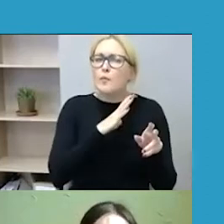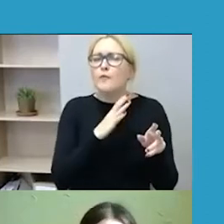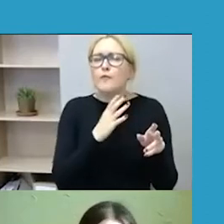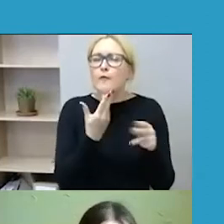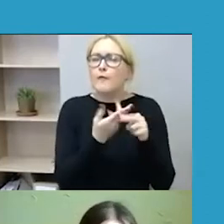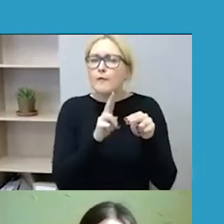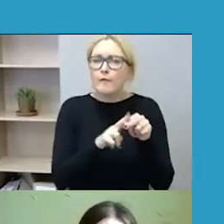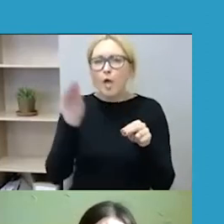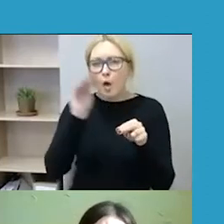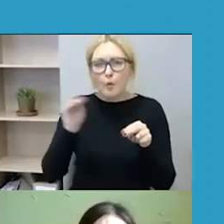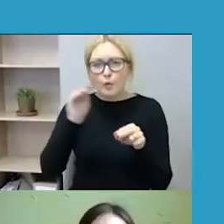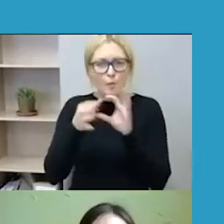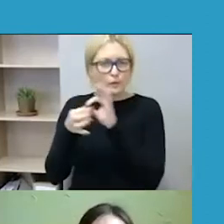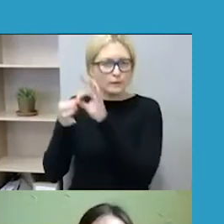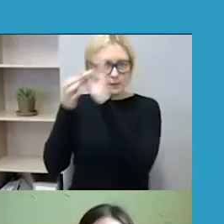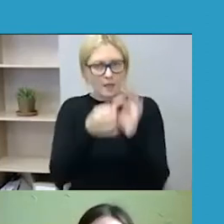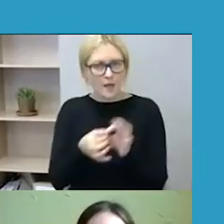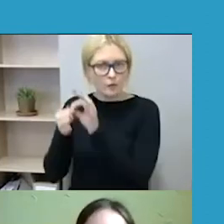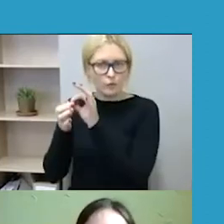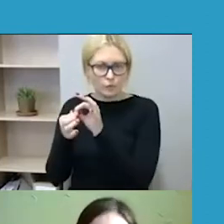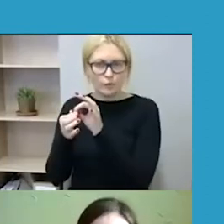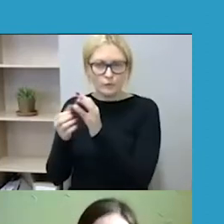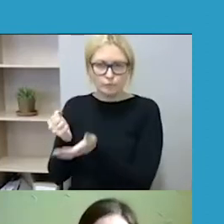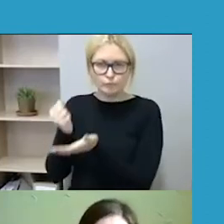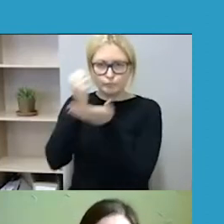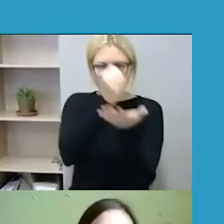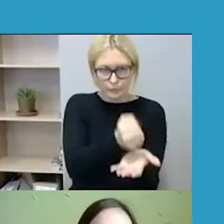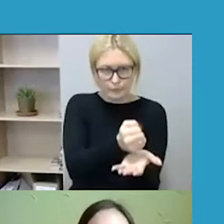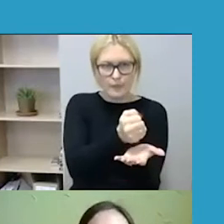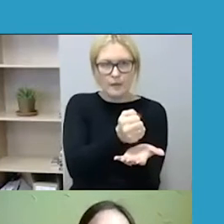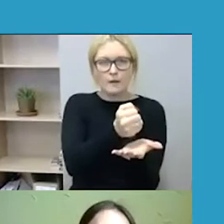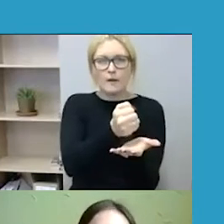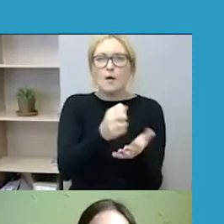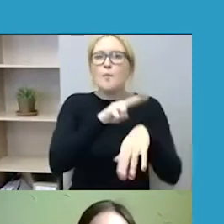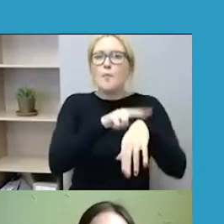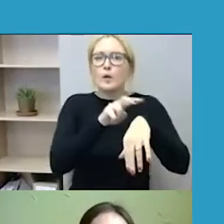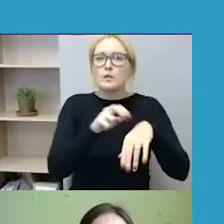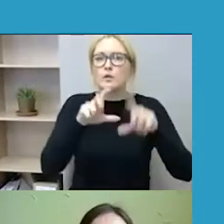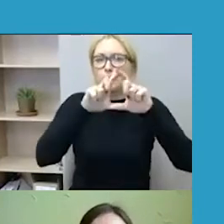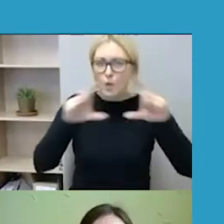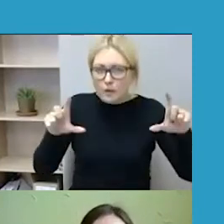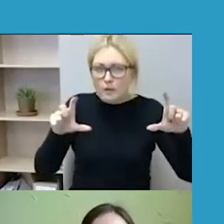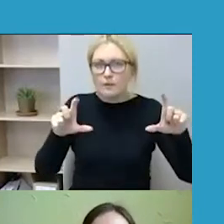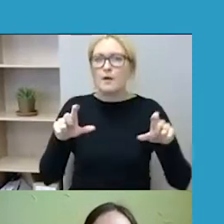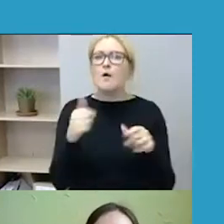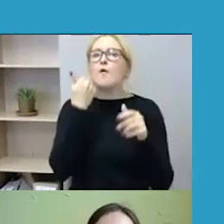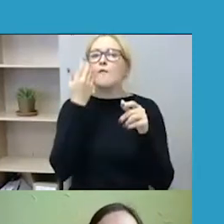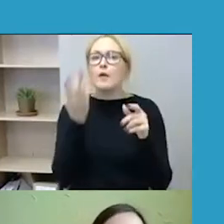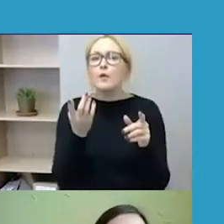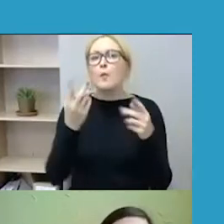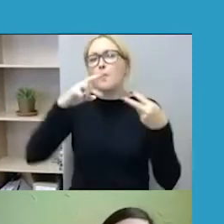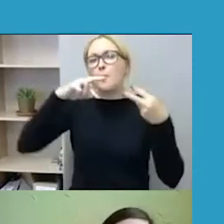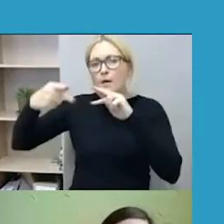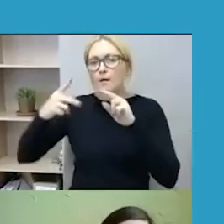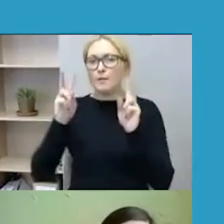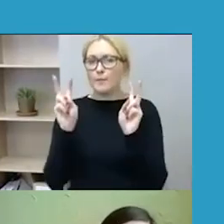lėšimis finansuojama projektą policijos mokykla. Vėliau įsigavo sutrumpintą pavadinimą ir akronimą Mes visi. Projektą atlikome